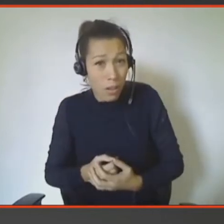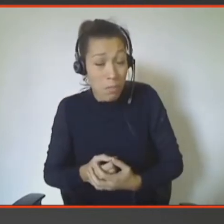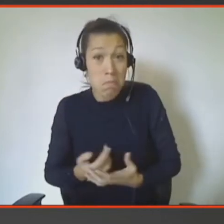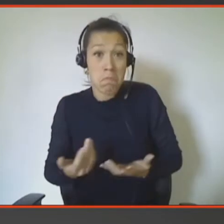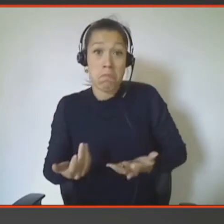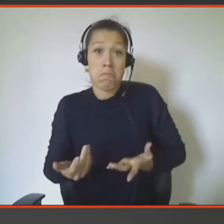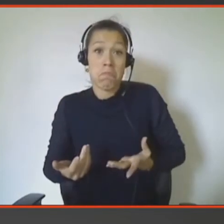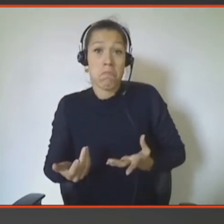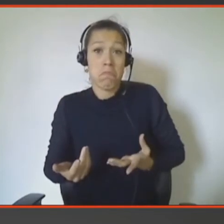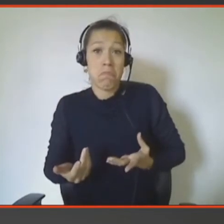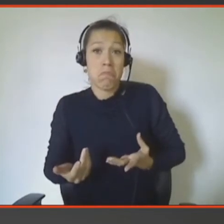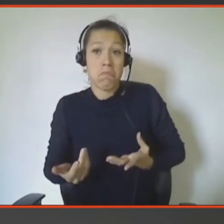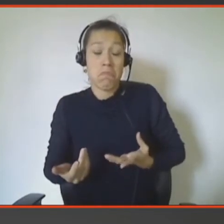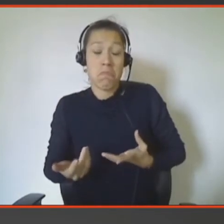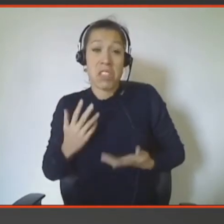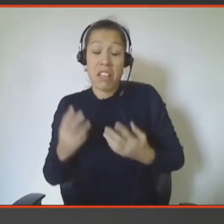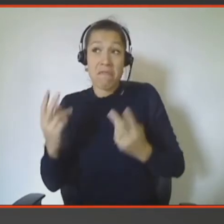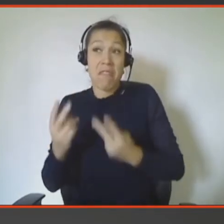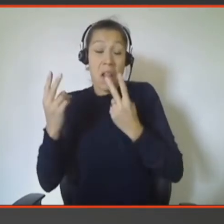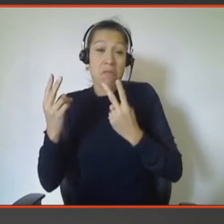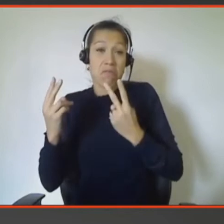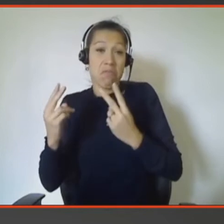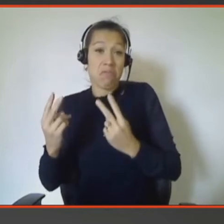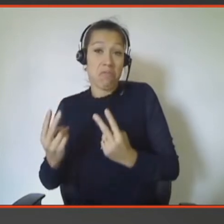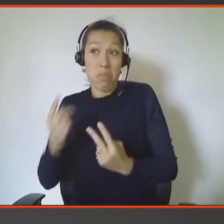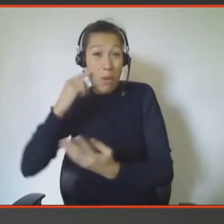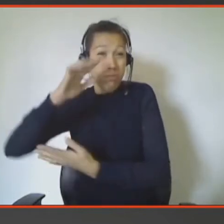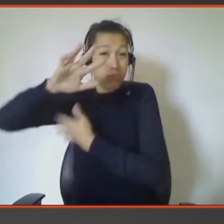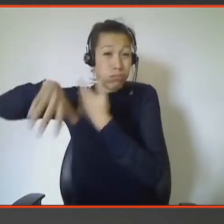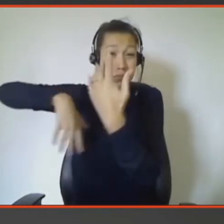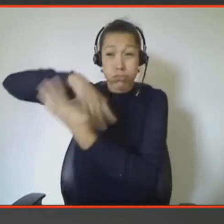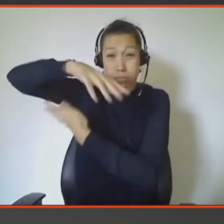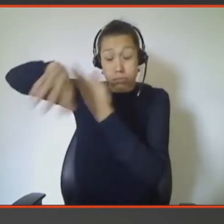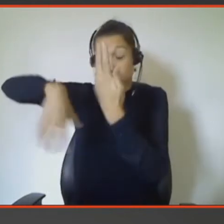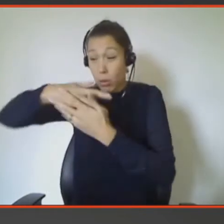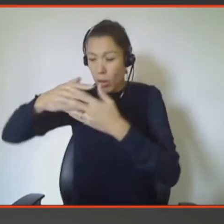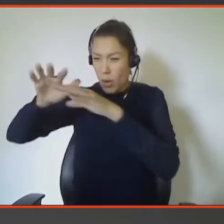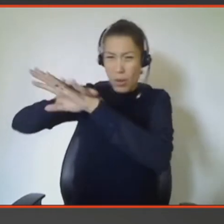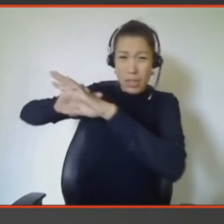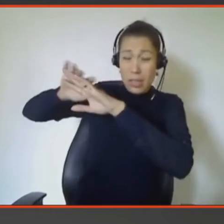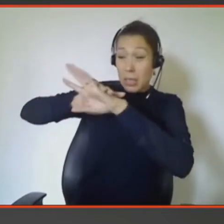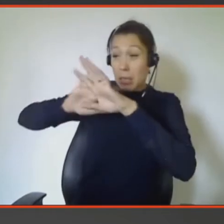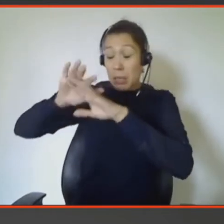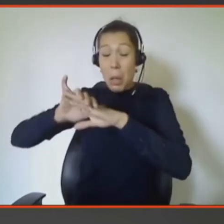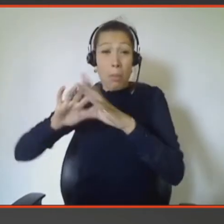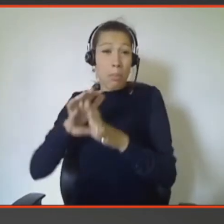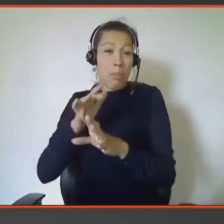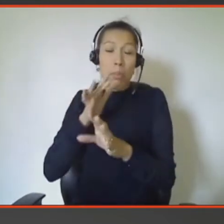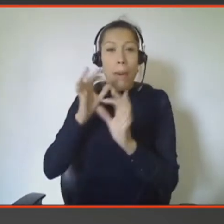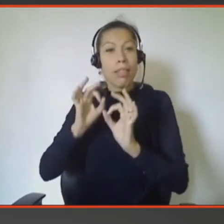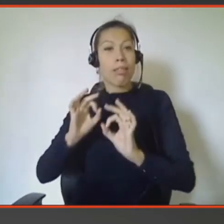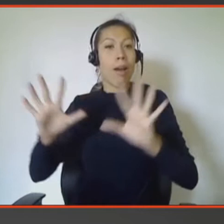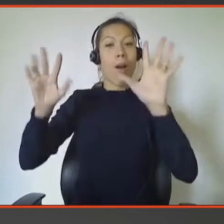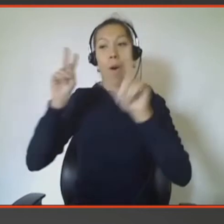vie ne commencent pas à perdre de la valeur juste parce qu'ils sont dilués par des technologies qui les rendent en fait trop rapides ? Donc l'une des approches